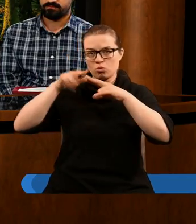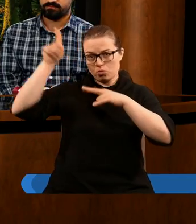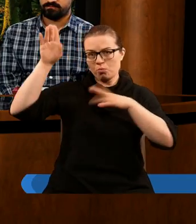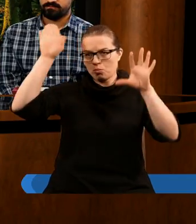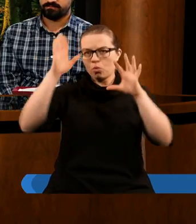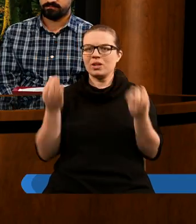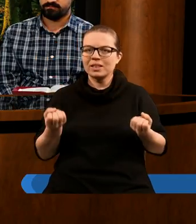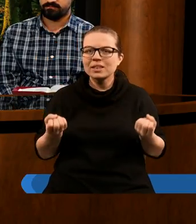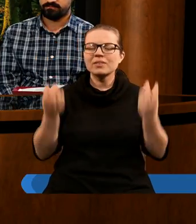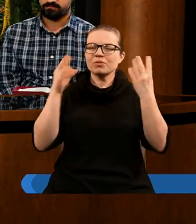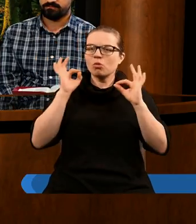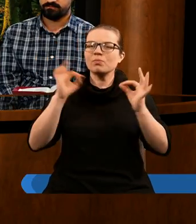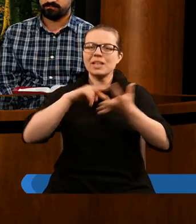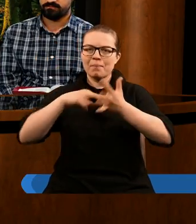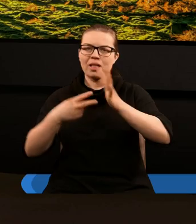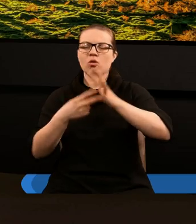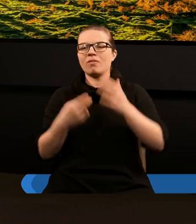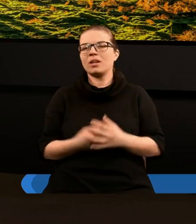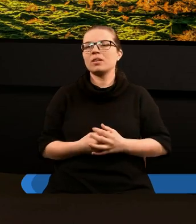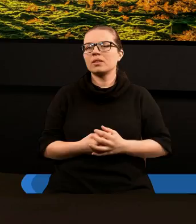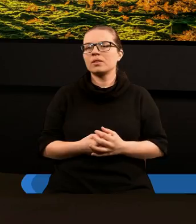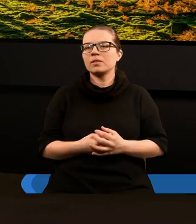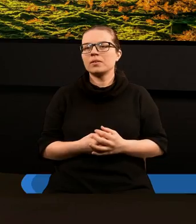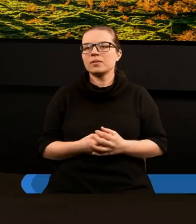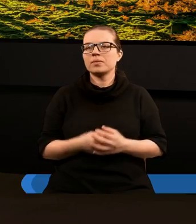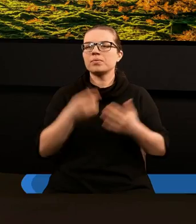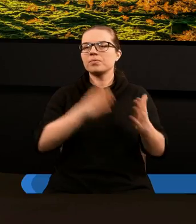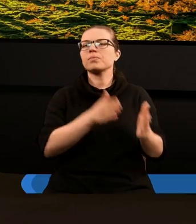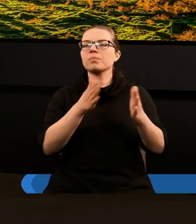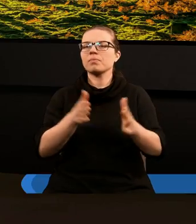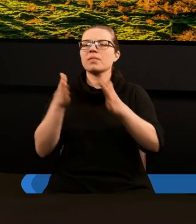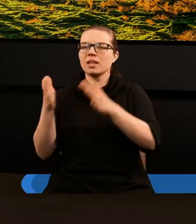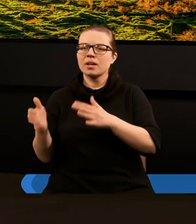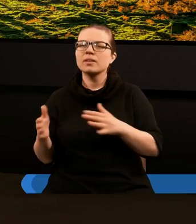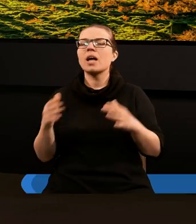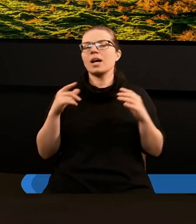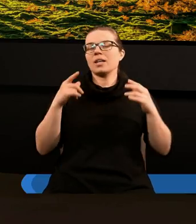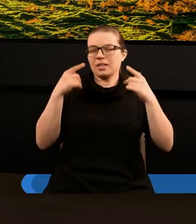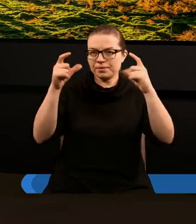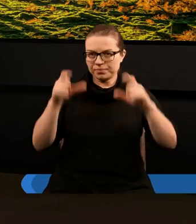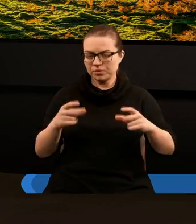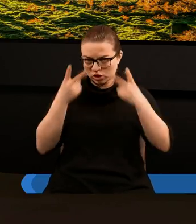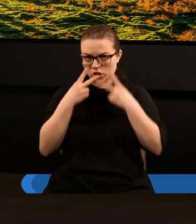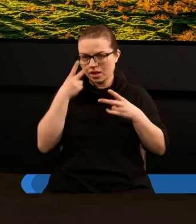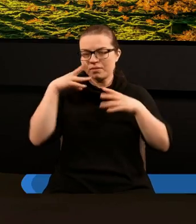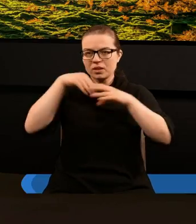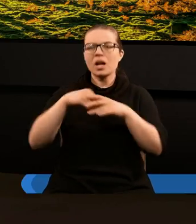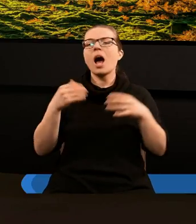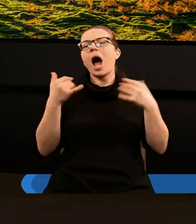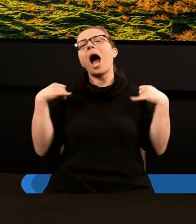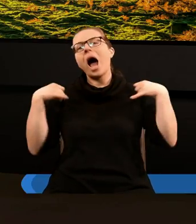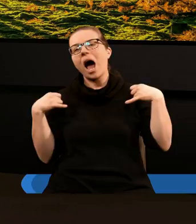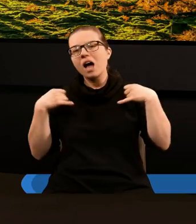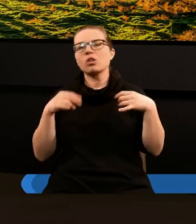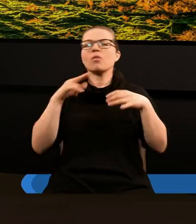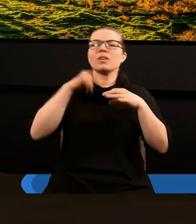zaplanował. Dobrze. Kolejny fragment. Widzimy, że inny anioł